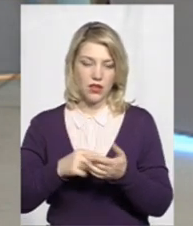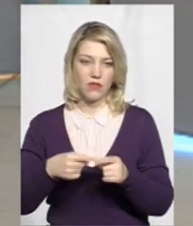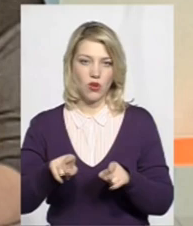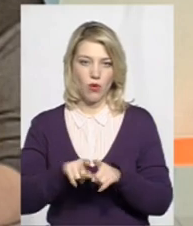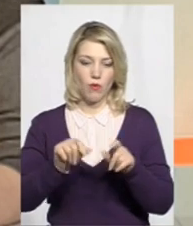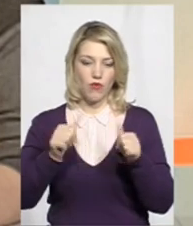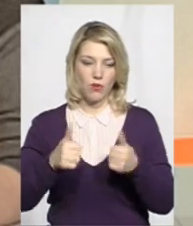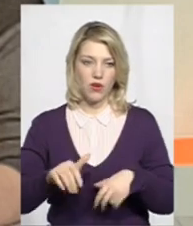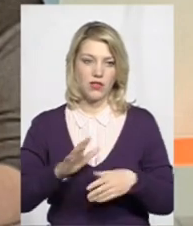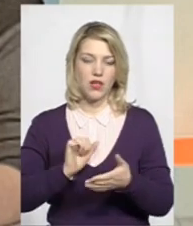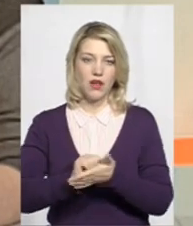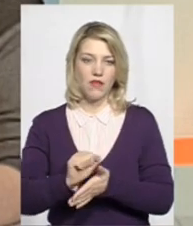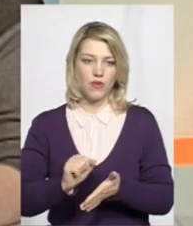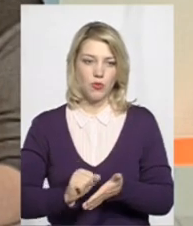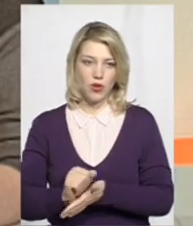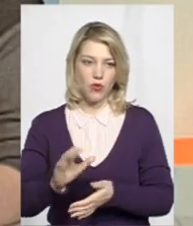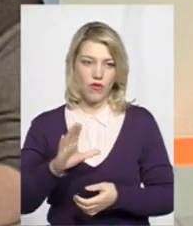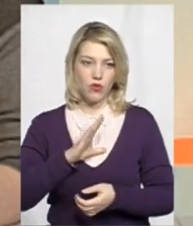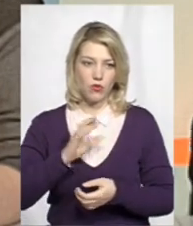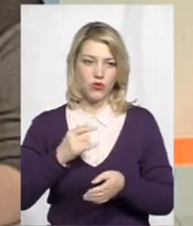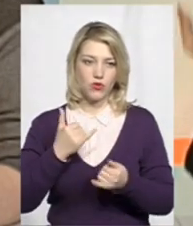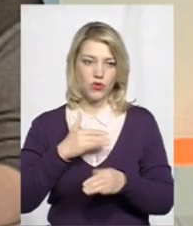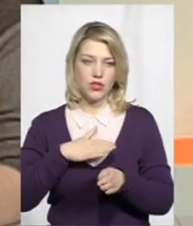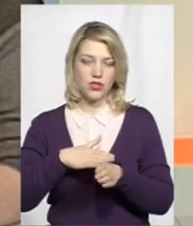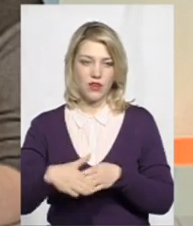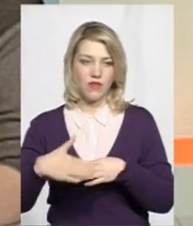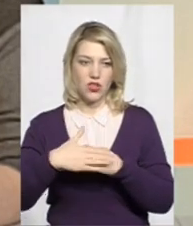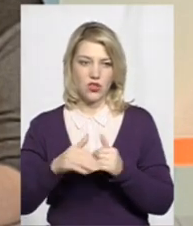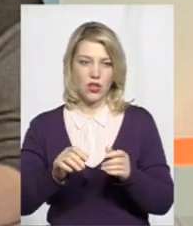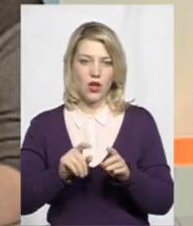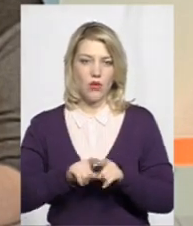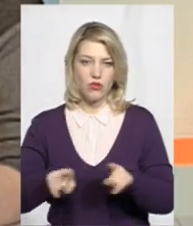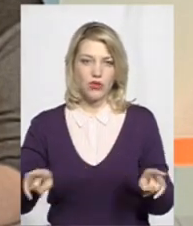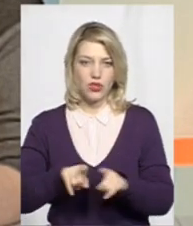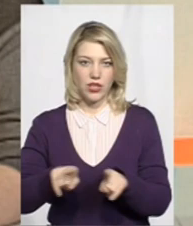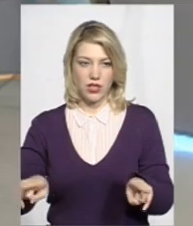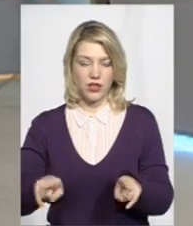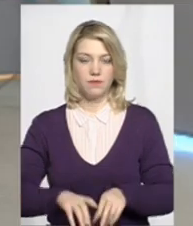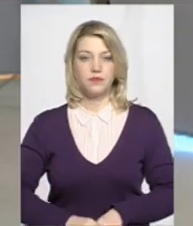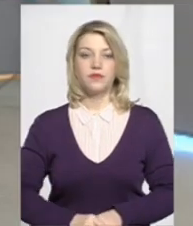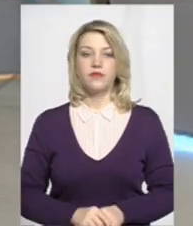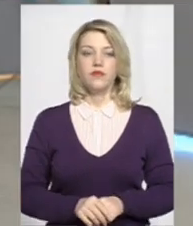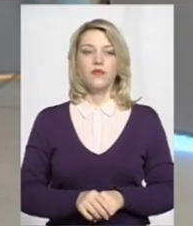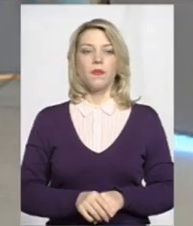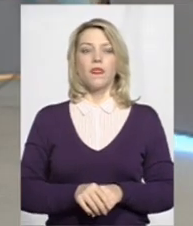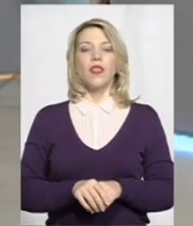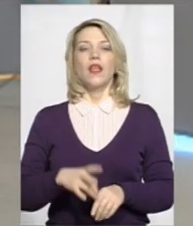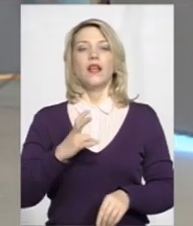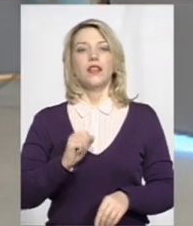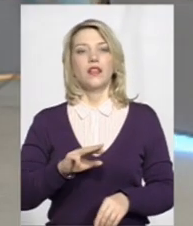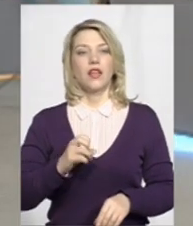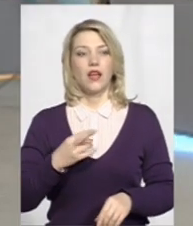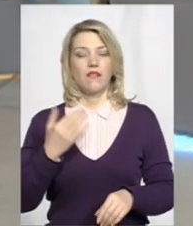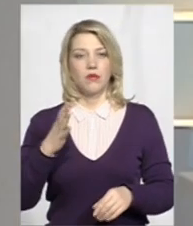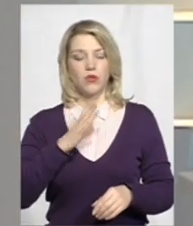сьогодні був опублікований, в принципі, вечором з дійсному вже поширення на аудиторію. Пані Аталія, ви були